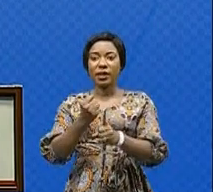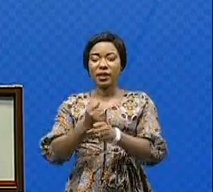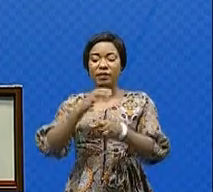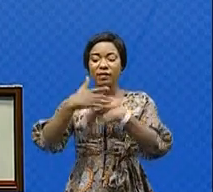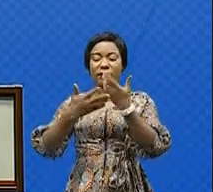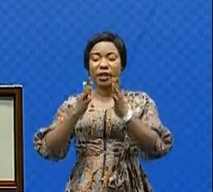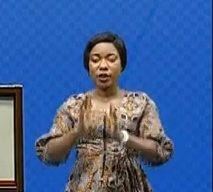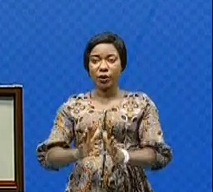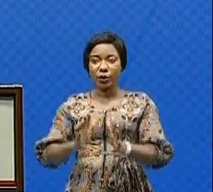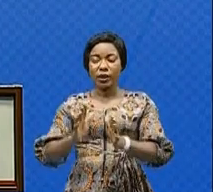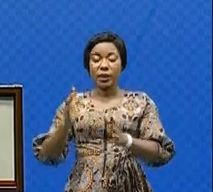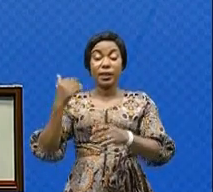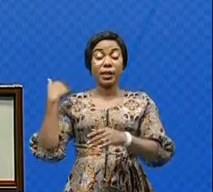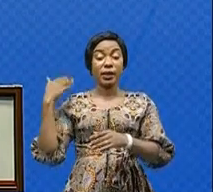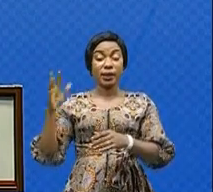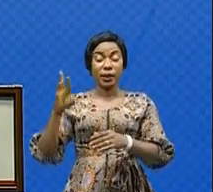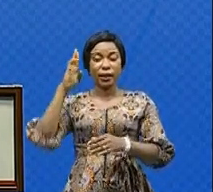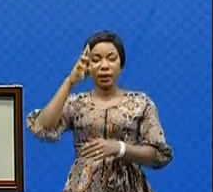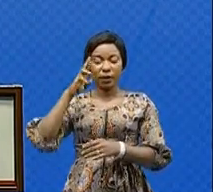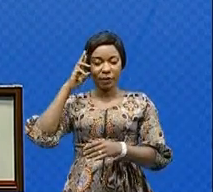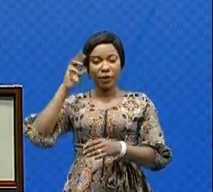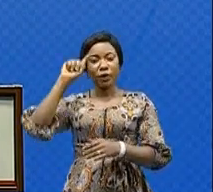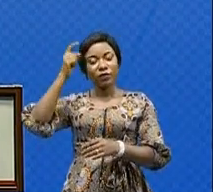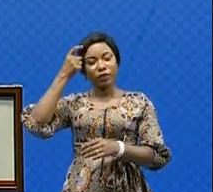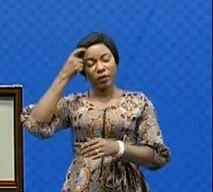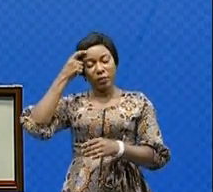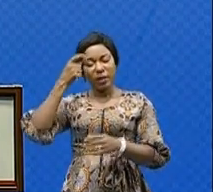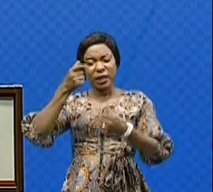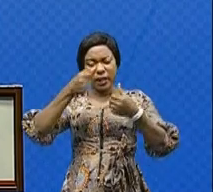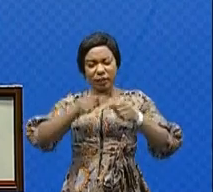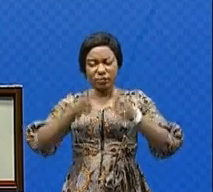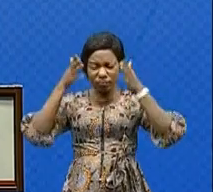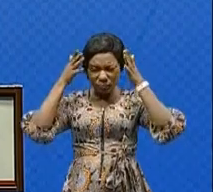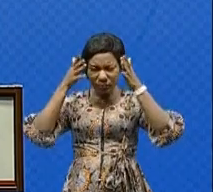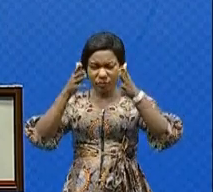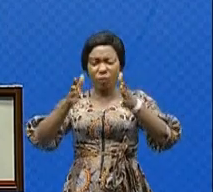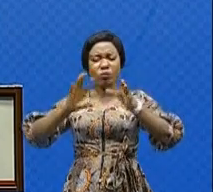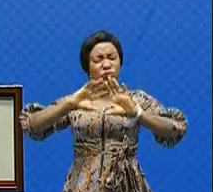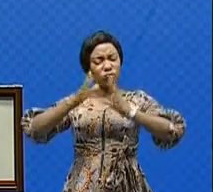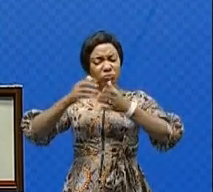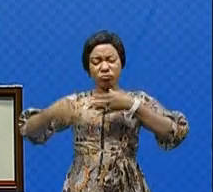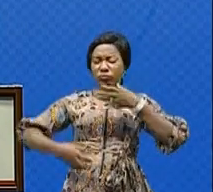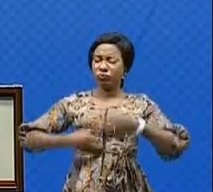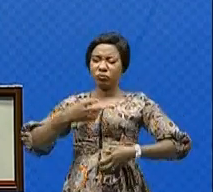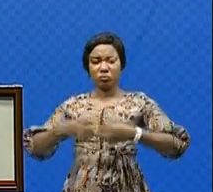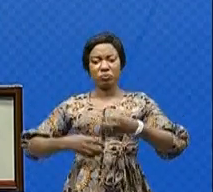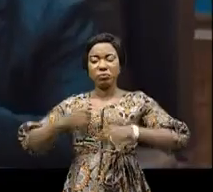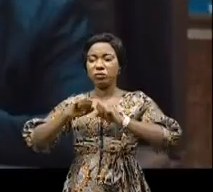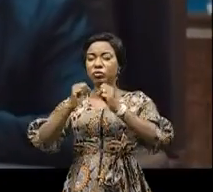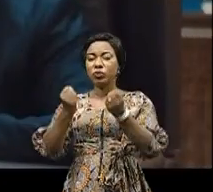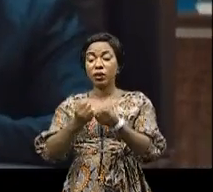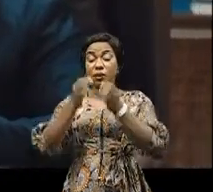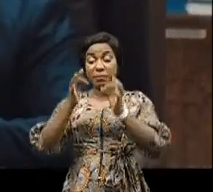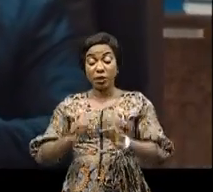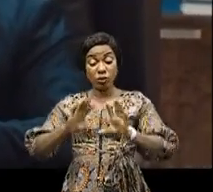le premier ministre a tédé à rappeler que le gouvernement reste très attentif aux revendications sociales mais que toute